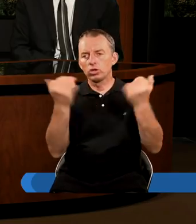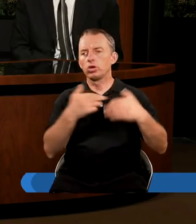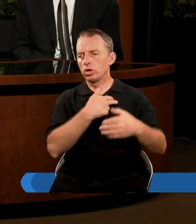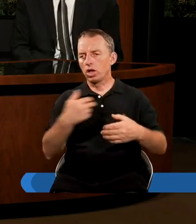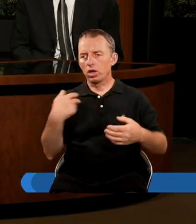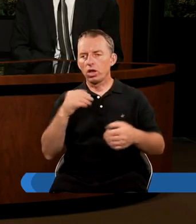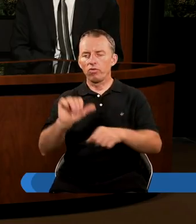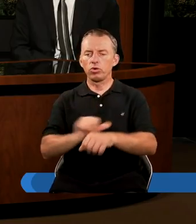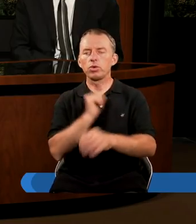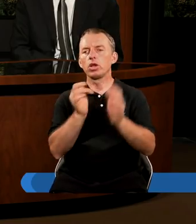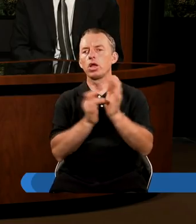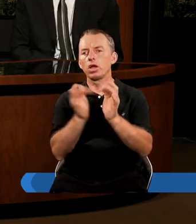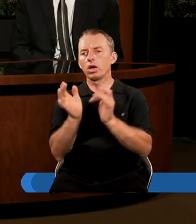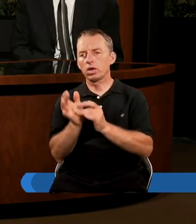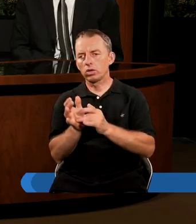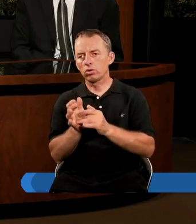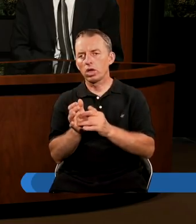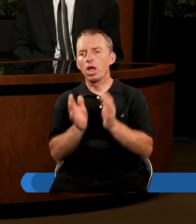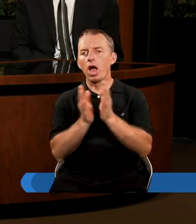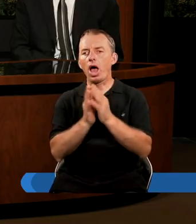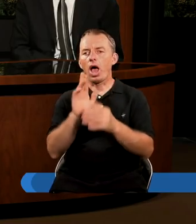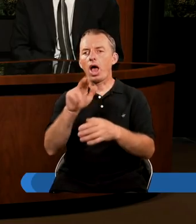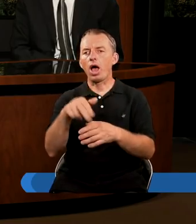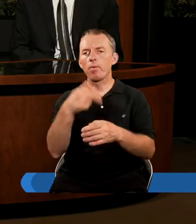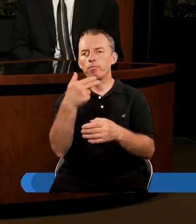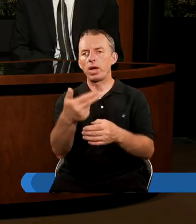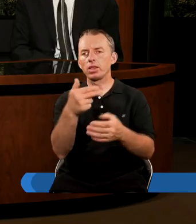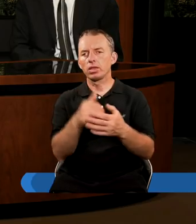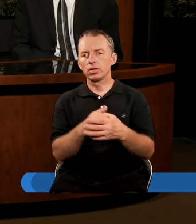w imieniu Jezusa Chrystusa. Amen. Amen.